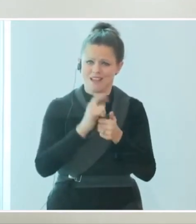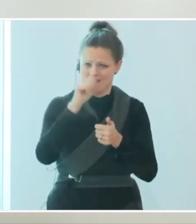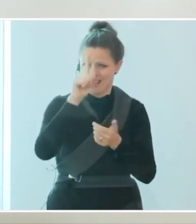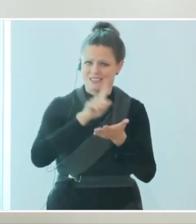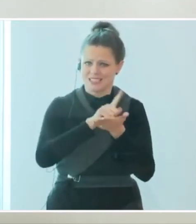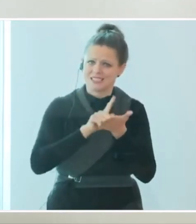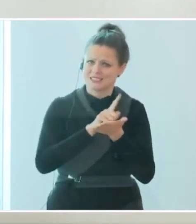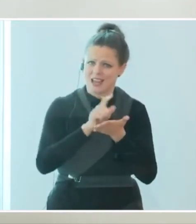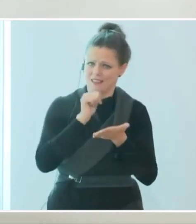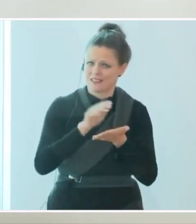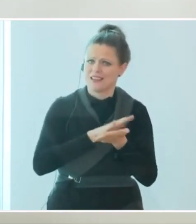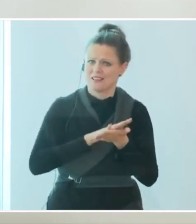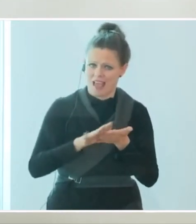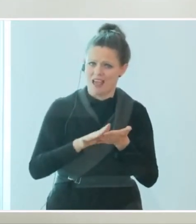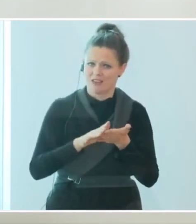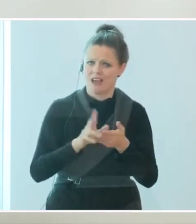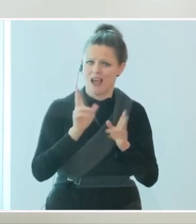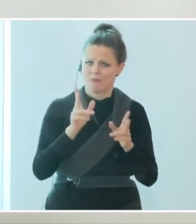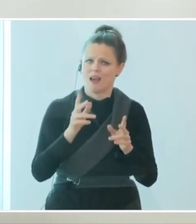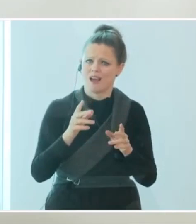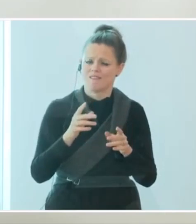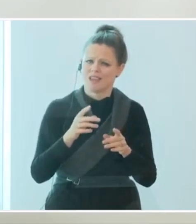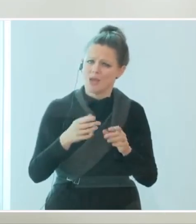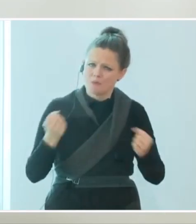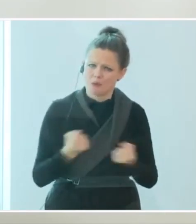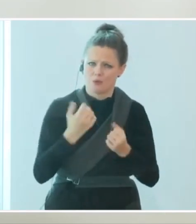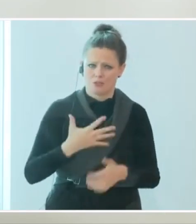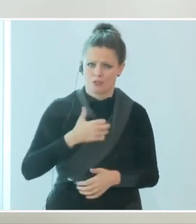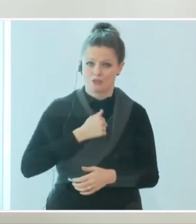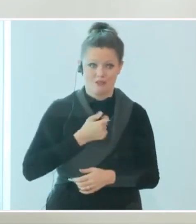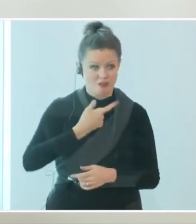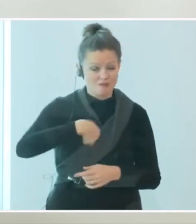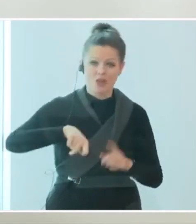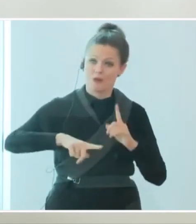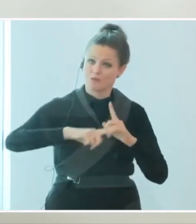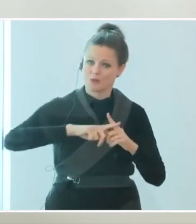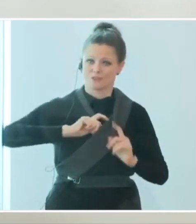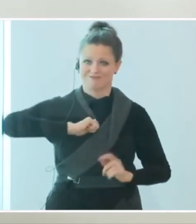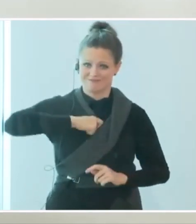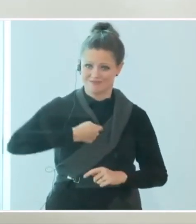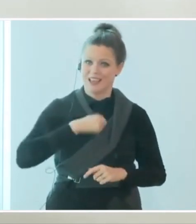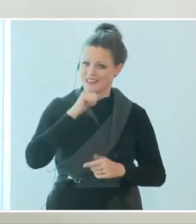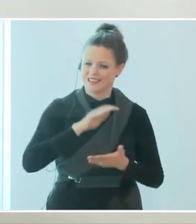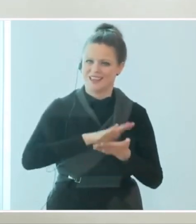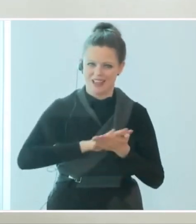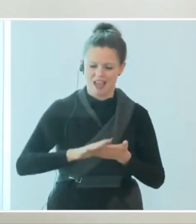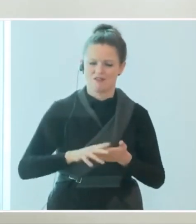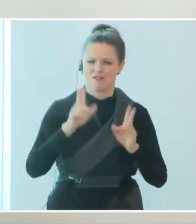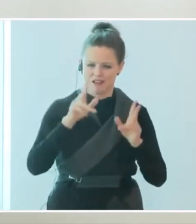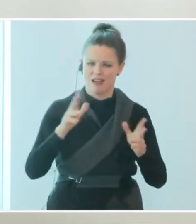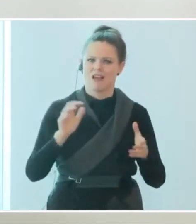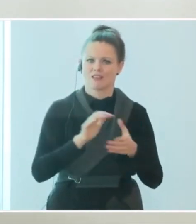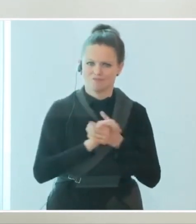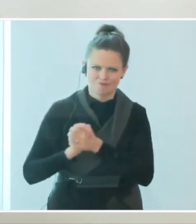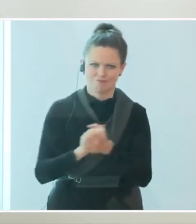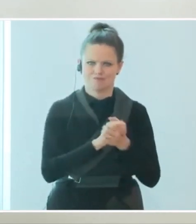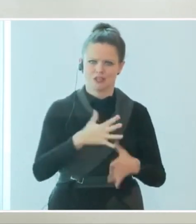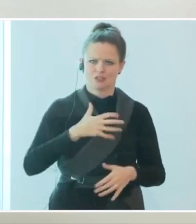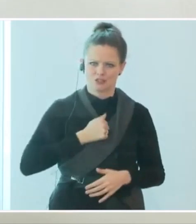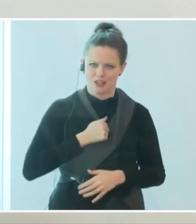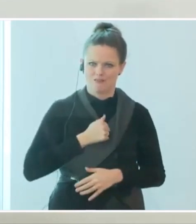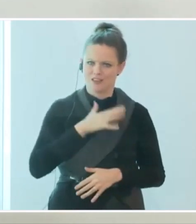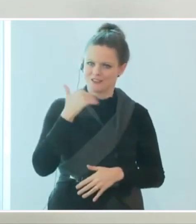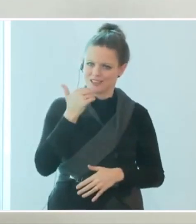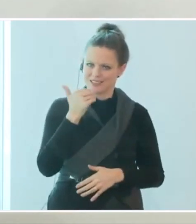aber wir sind schon auch wieder soweit optimistisch, wenn es wohl nicht leicht ist, aber dass wir das gemeinsam schaffen können. Vielen Dank.